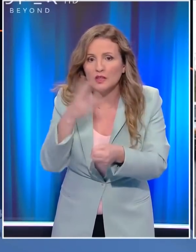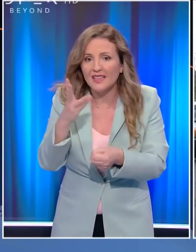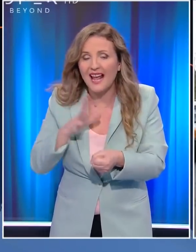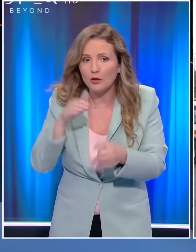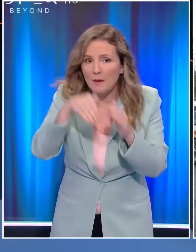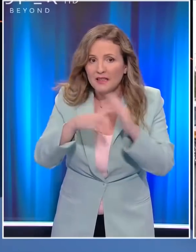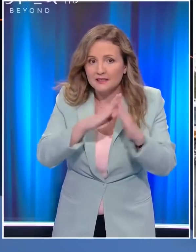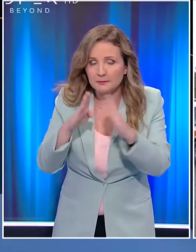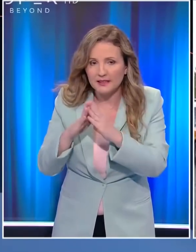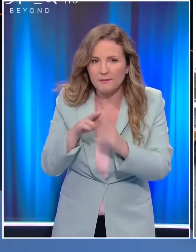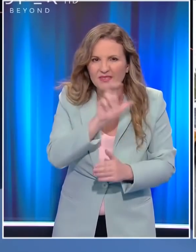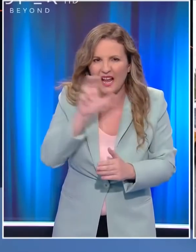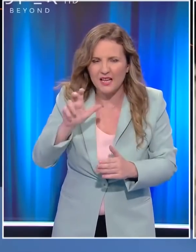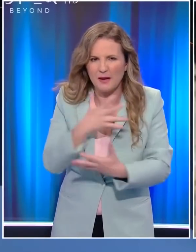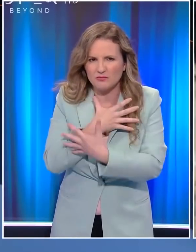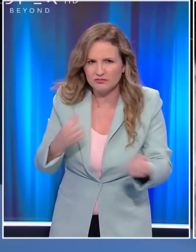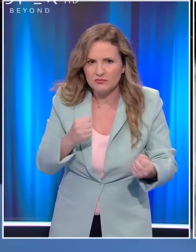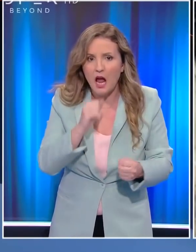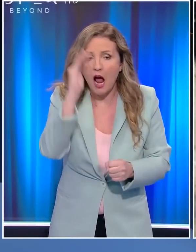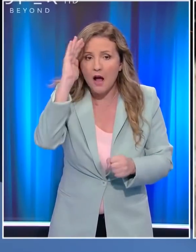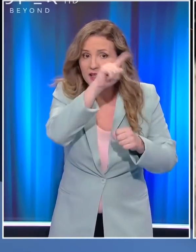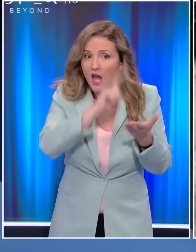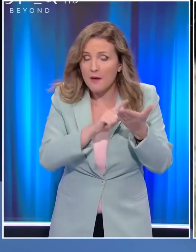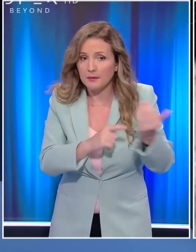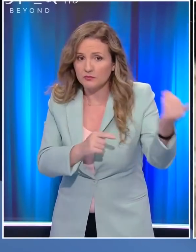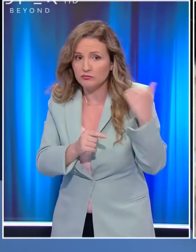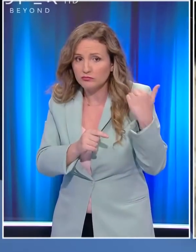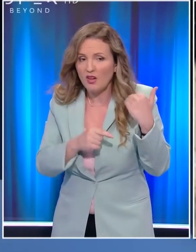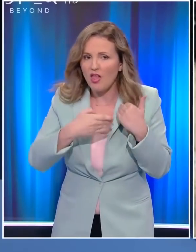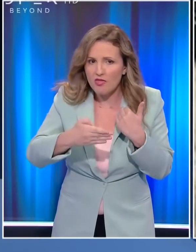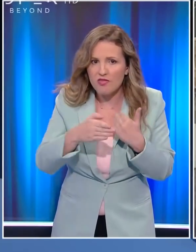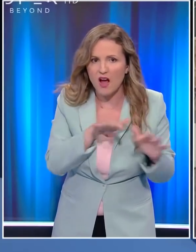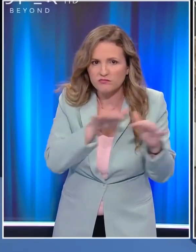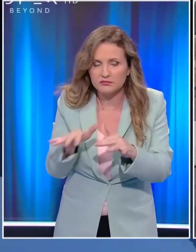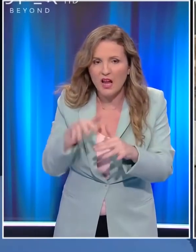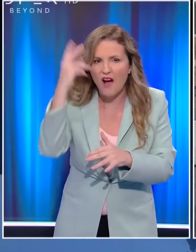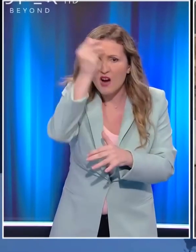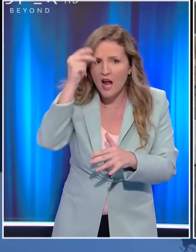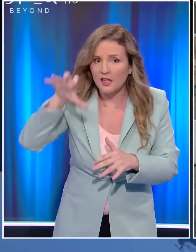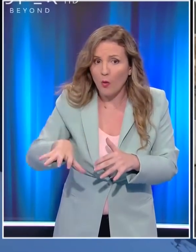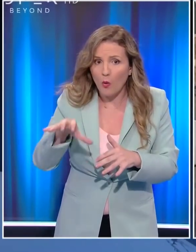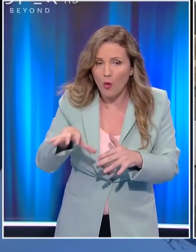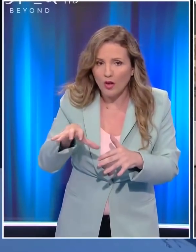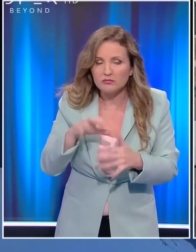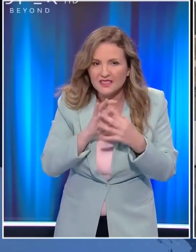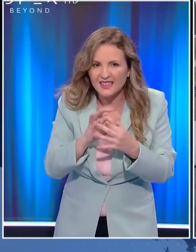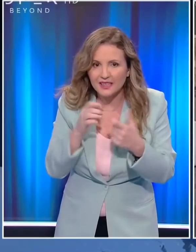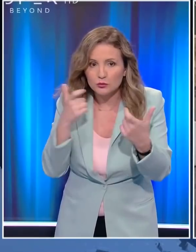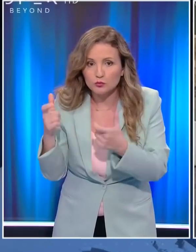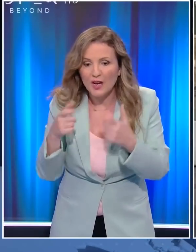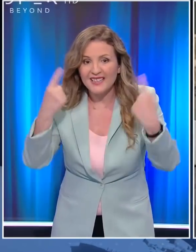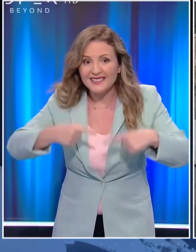Οι Ταλιμπάν εξοργισμένοι λένε πως οι Αμερικανοί θα έπρεπε να τους είχαν προειδοποιήσει για το χτύπημα σε αφγανικό έδαφος και συνεχίζουν να φλουρούν